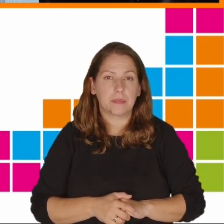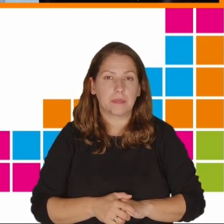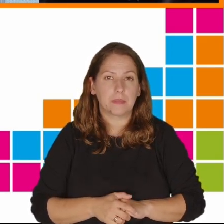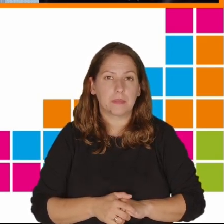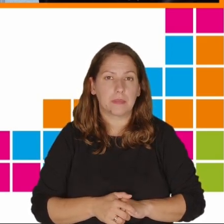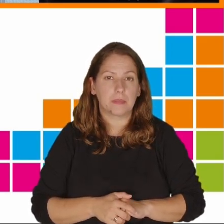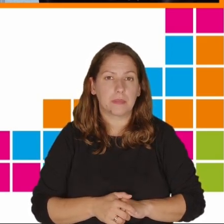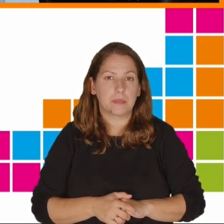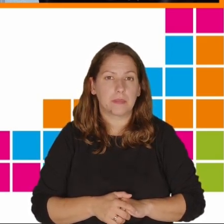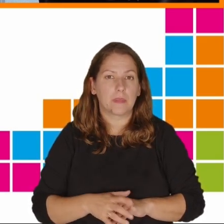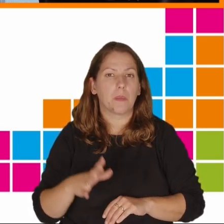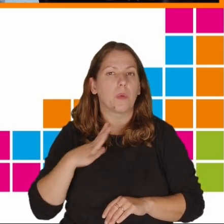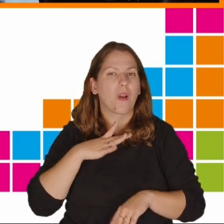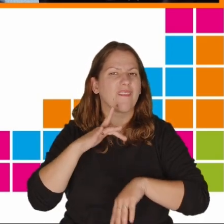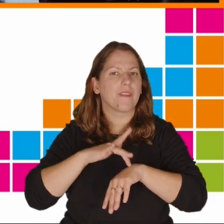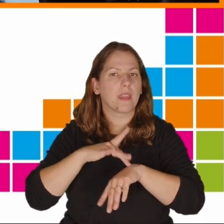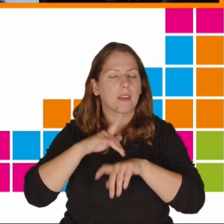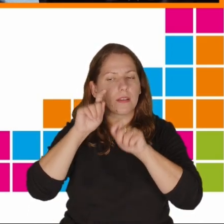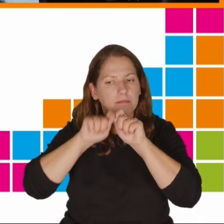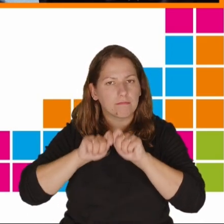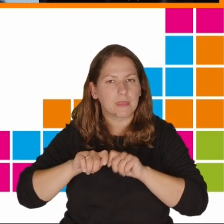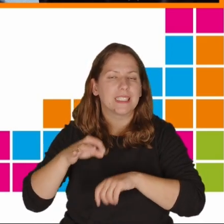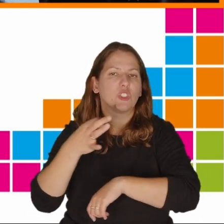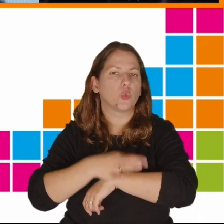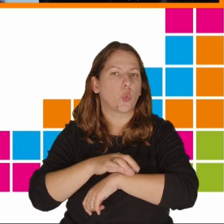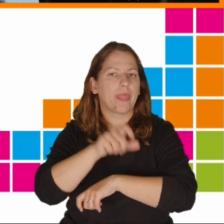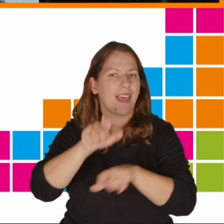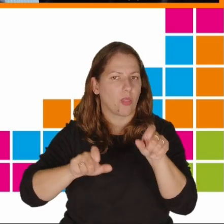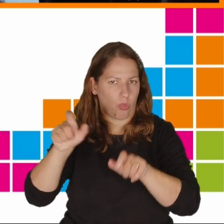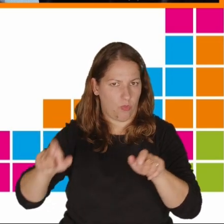i były mierzone wyniki studentów.